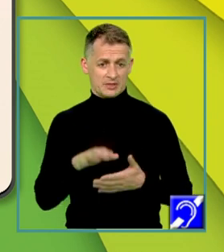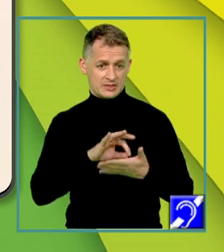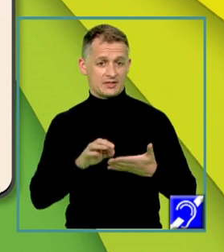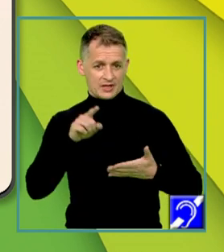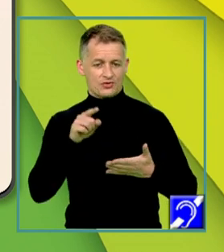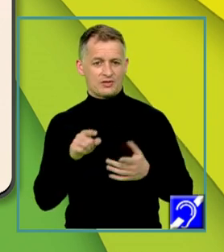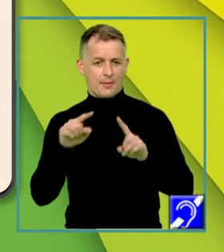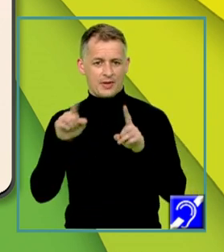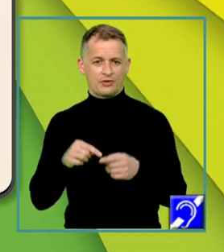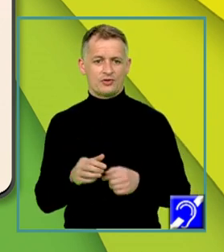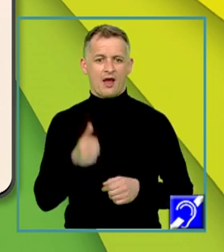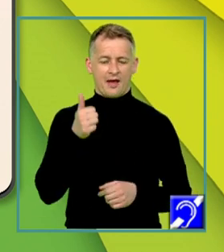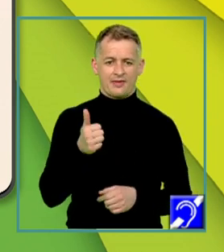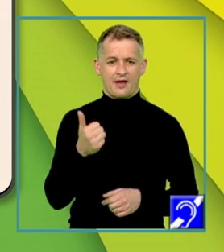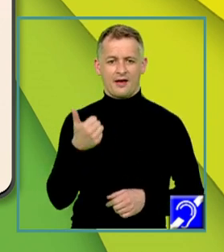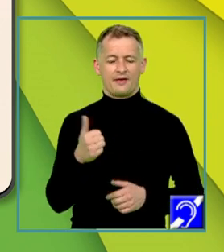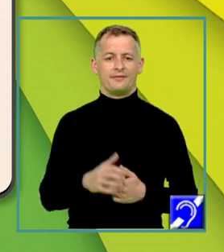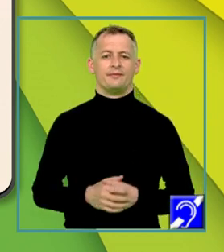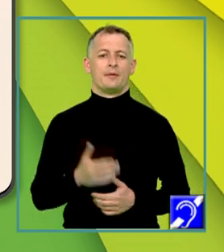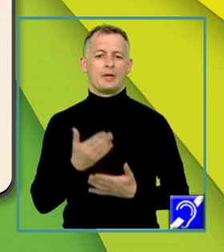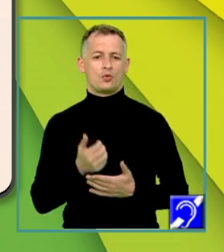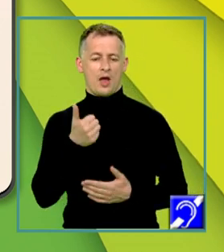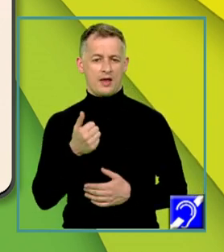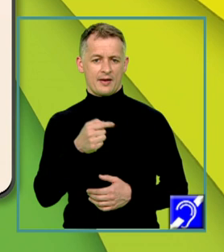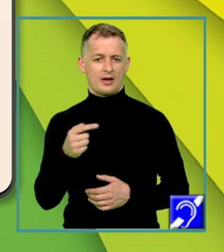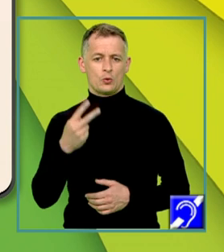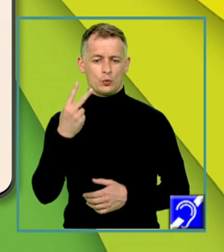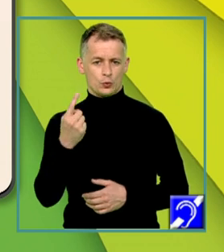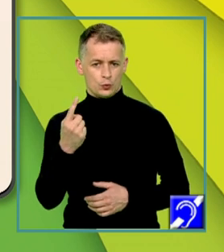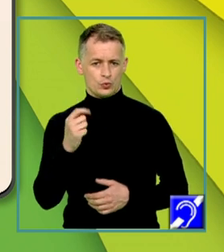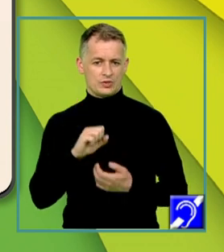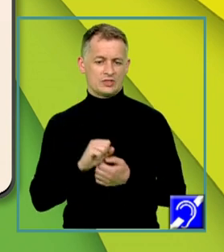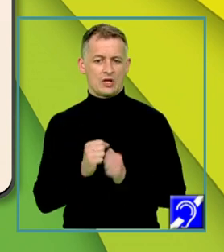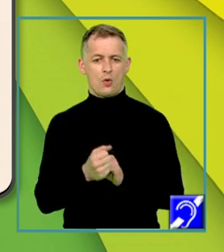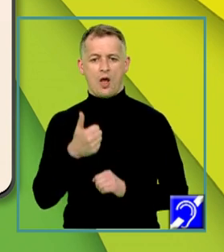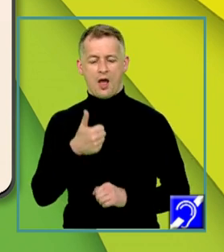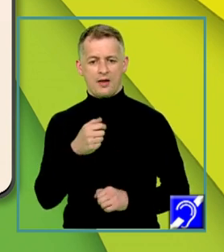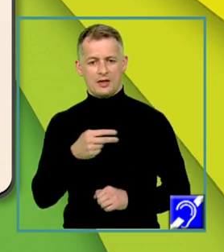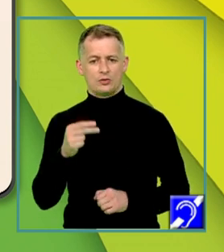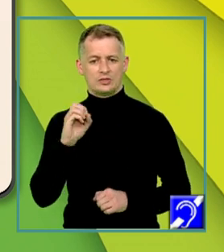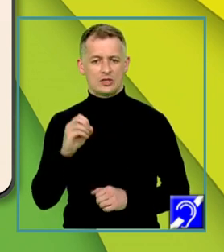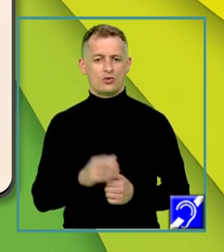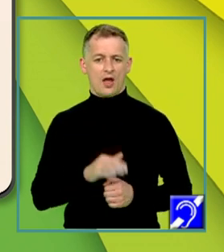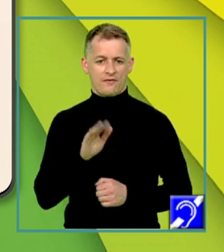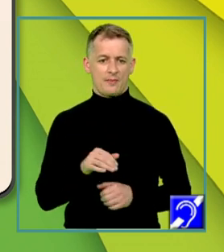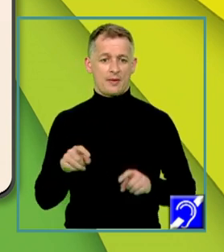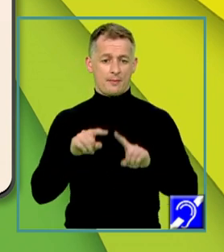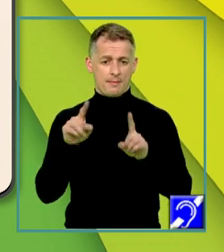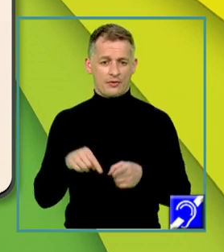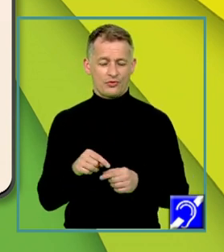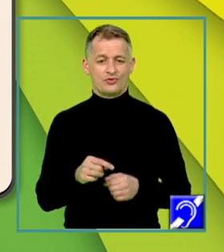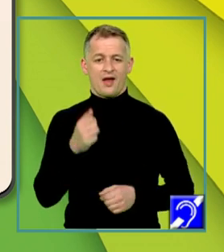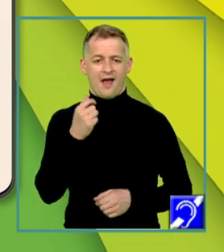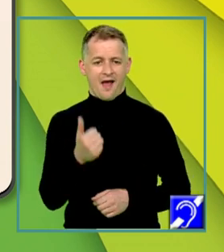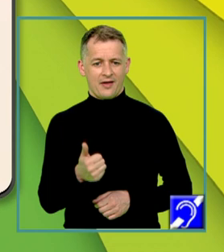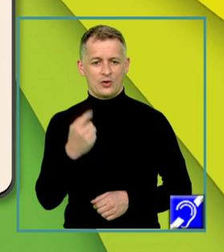matricei A de A pentru A egal cu 1 și A egal cu 0 obținem matricele A de 1 și